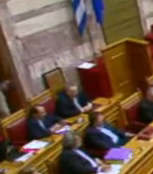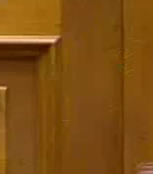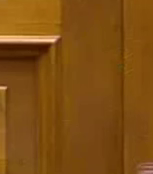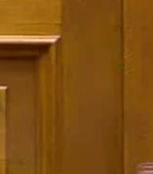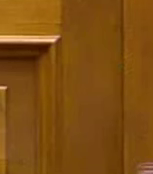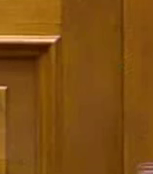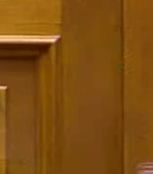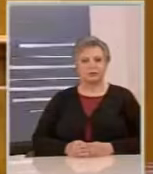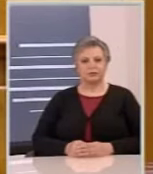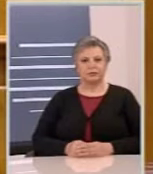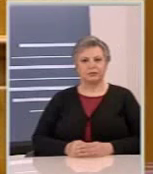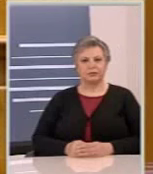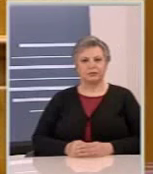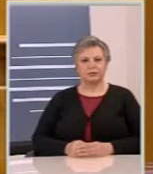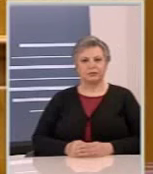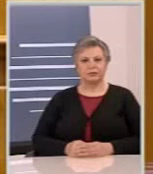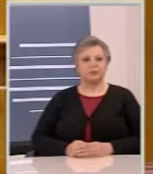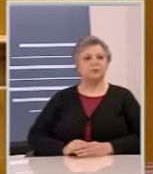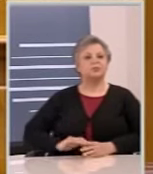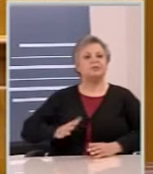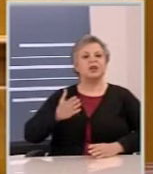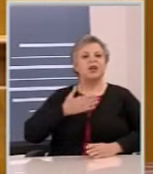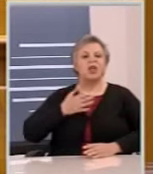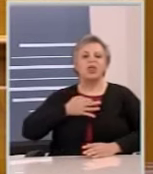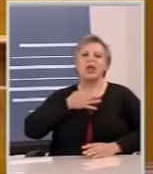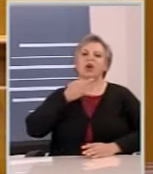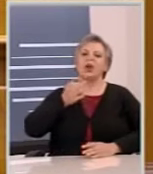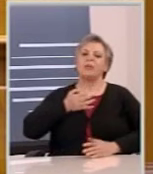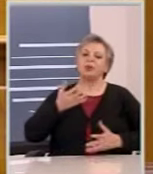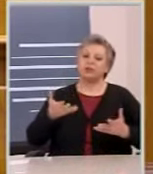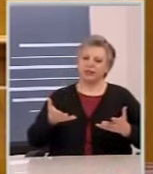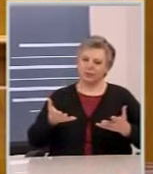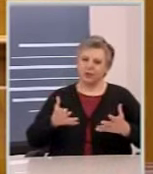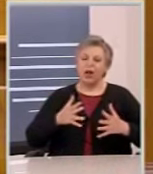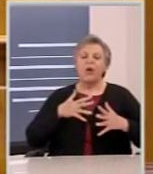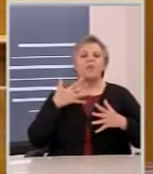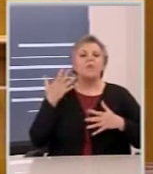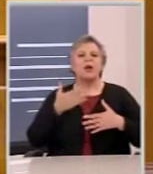να ξεκινήσω,